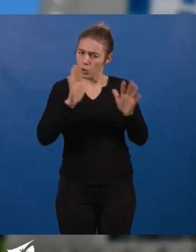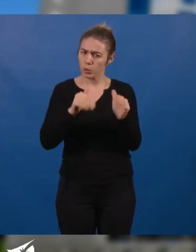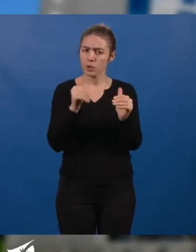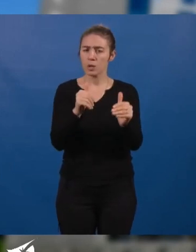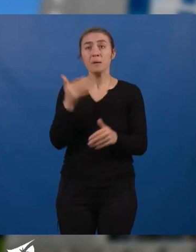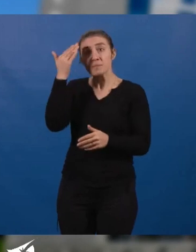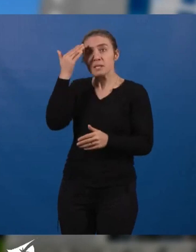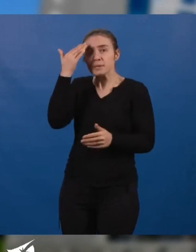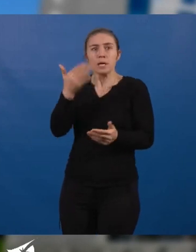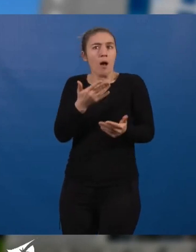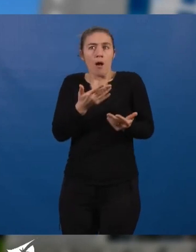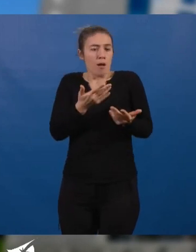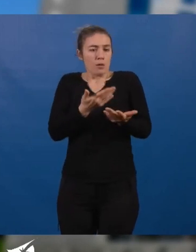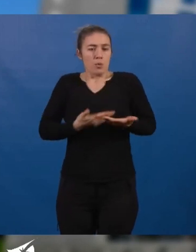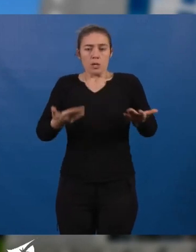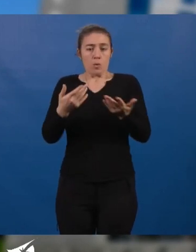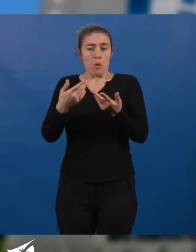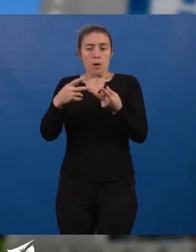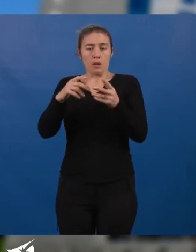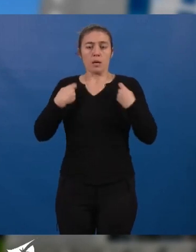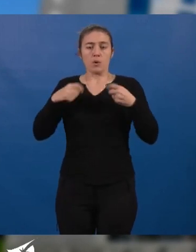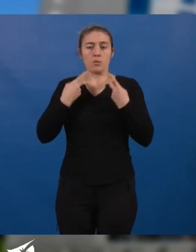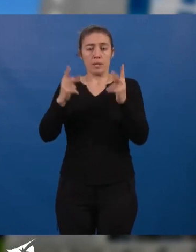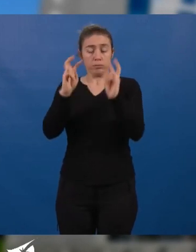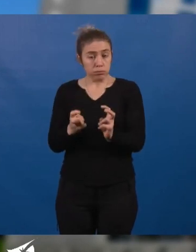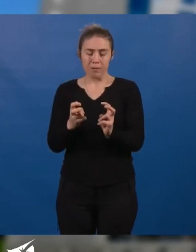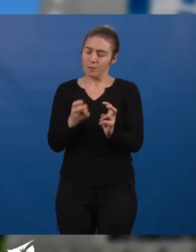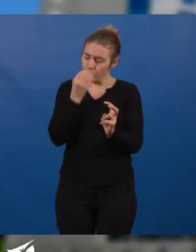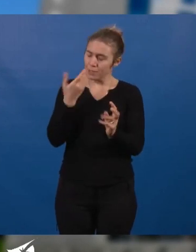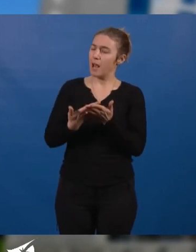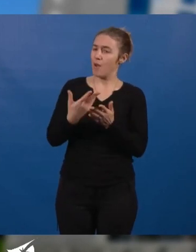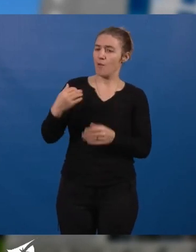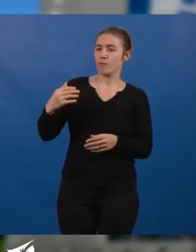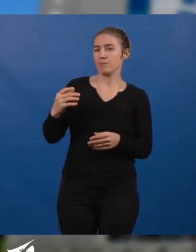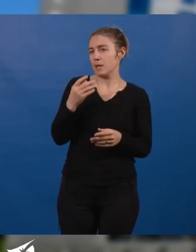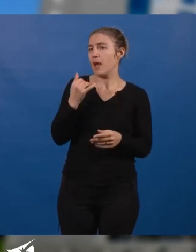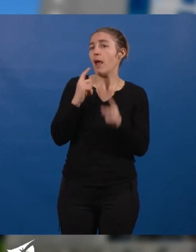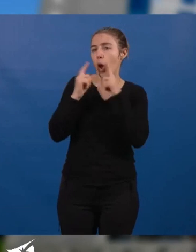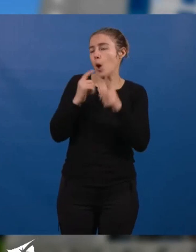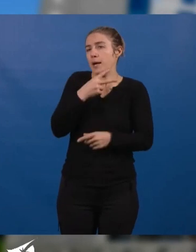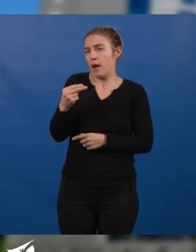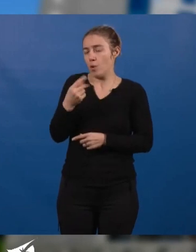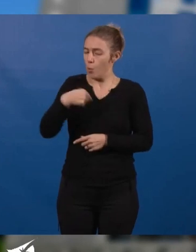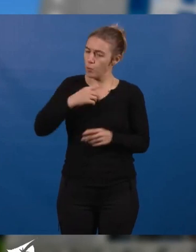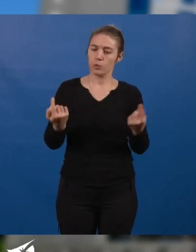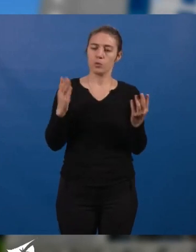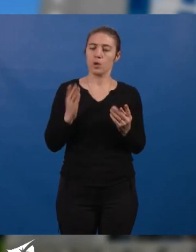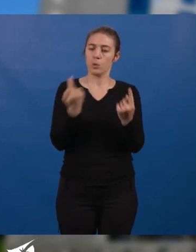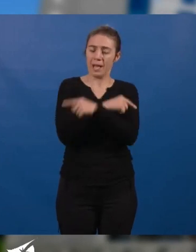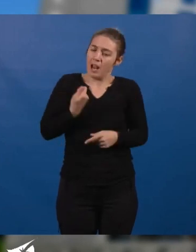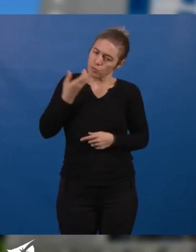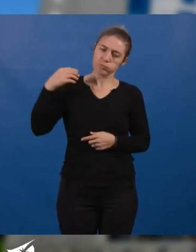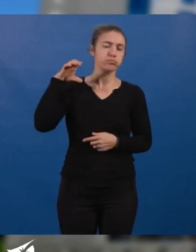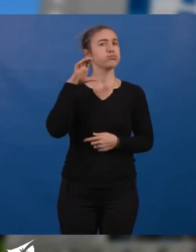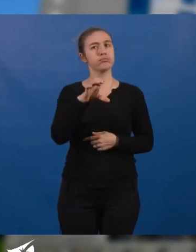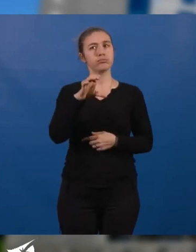justement, de contribuer à cette réduction des dépenses publiques, dans un moment où nous avons besoin, au contraire, d'investir et de déployer une